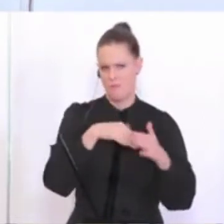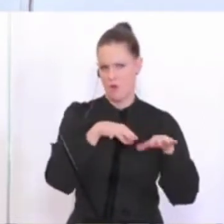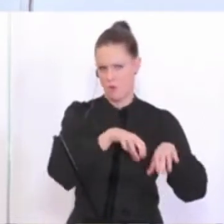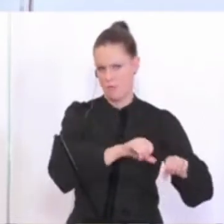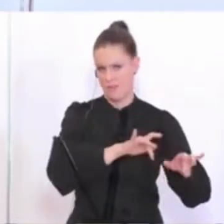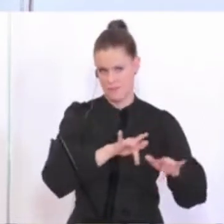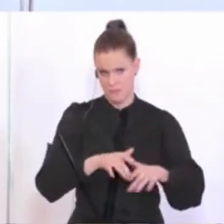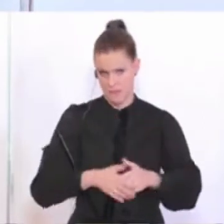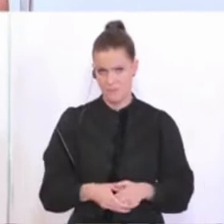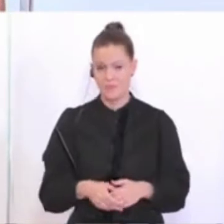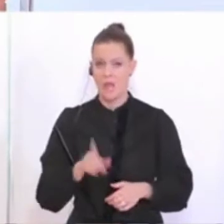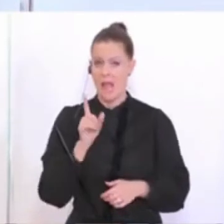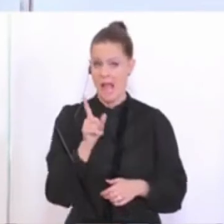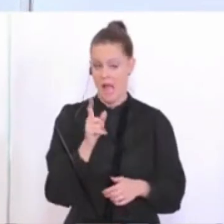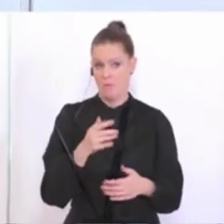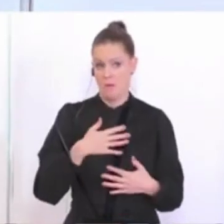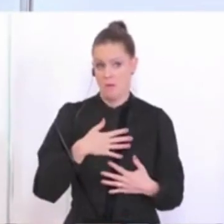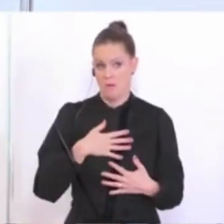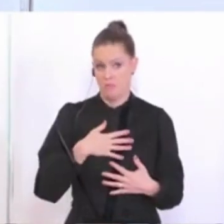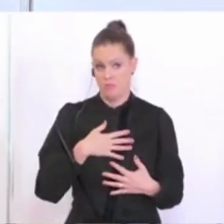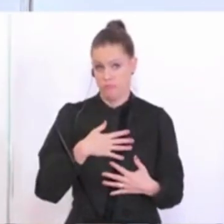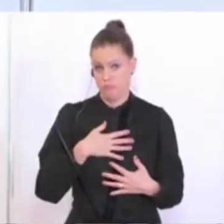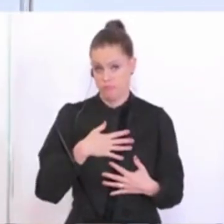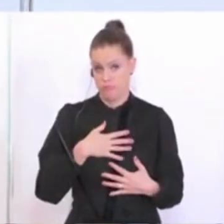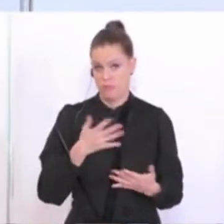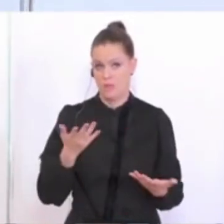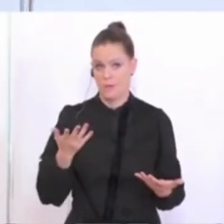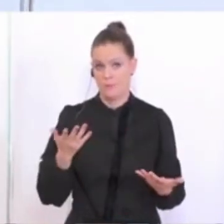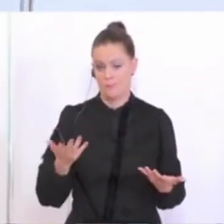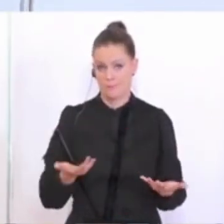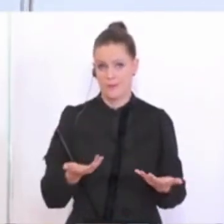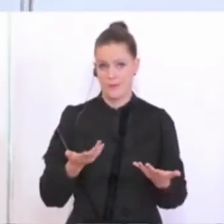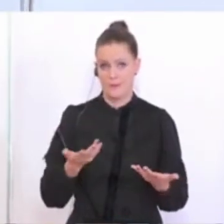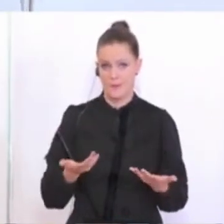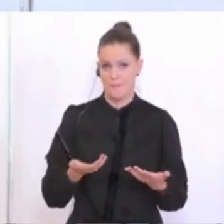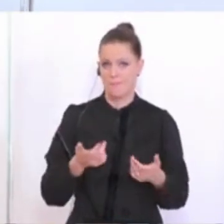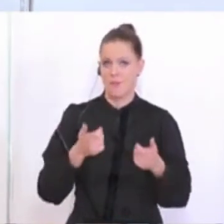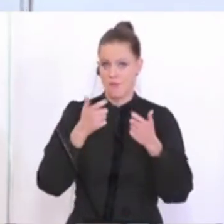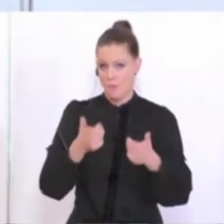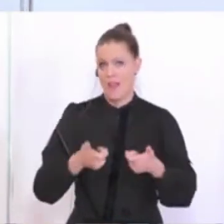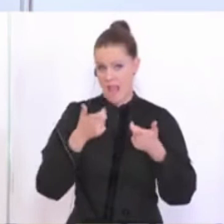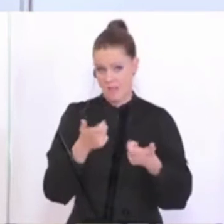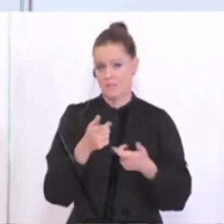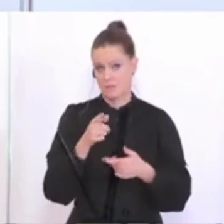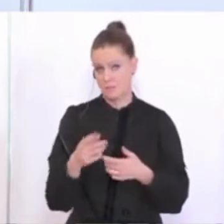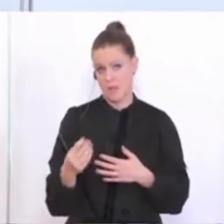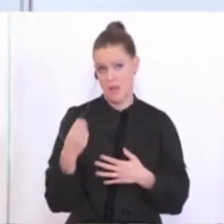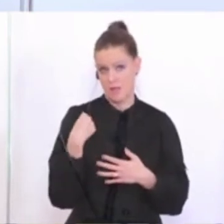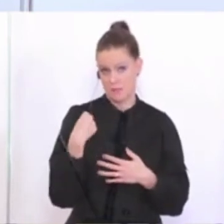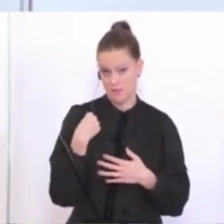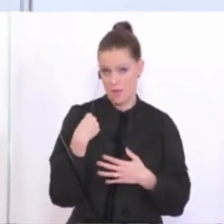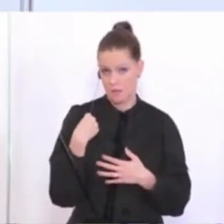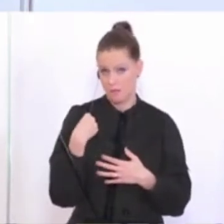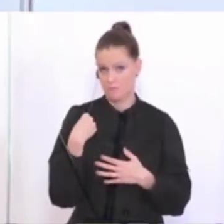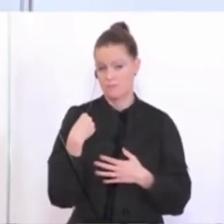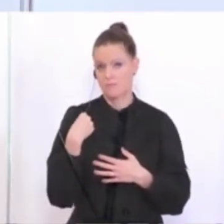Prinzip wurde mir von der Formel 1 selber ja quasi bedeutet,